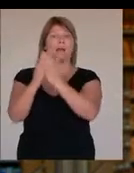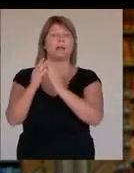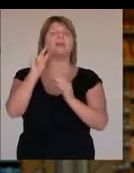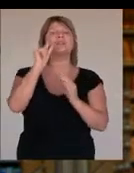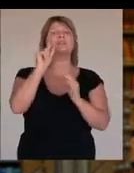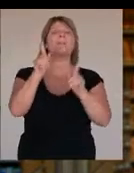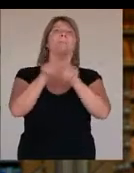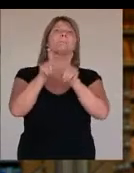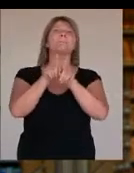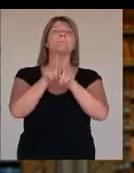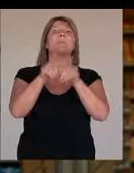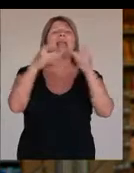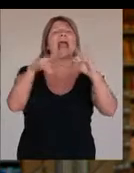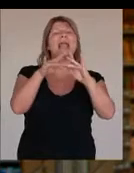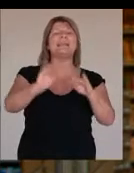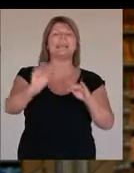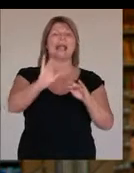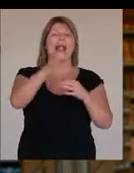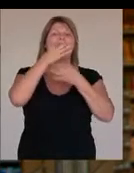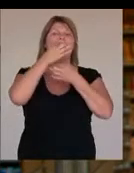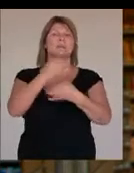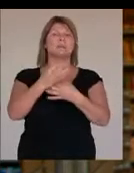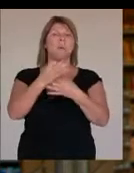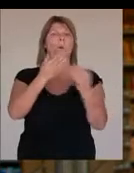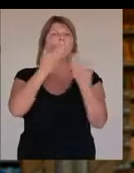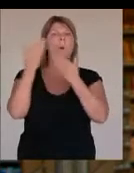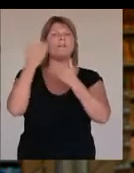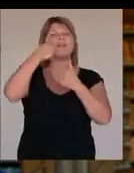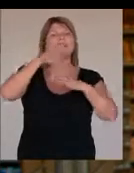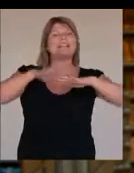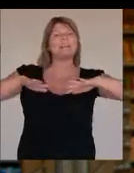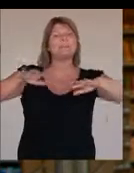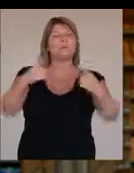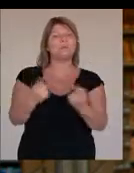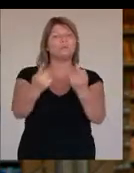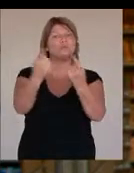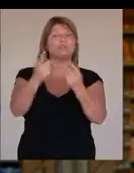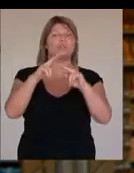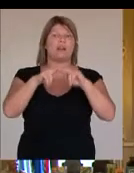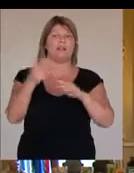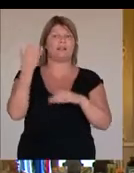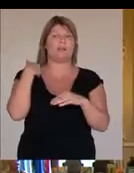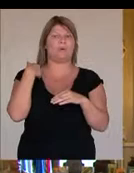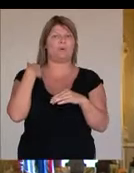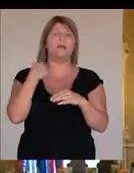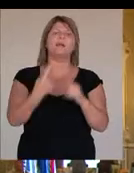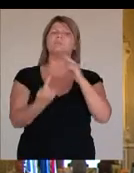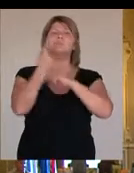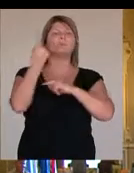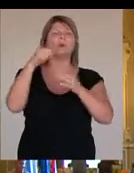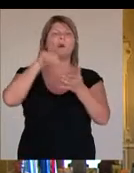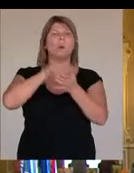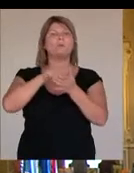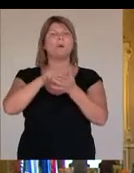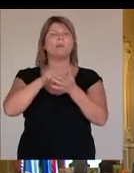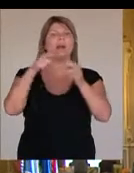kisebb volumenű, de a helyi gyerekeknek szóló olvasás népszerűsítő rendezvényeket tartottak. A legjelentősebb,